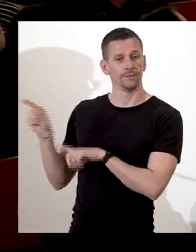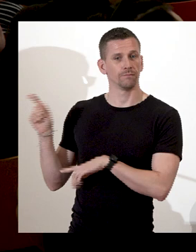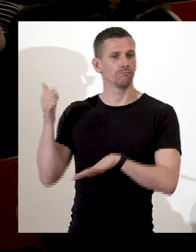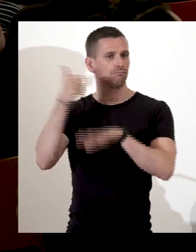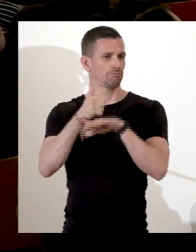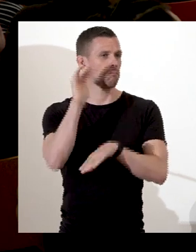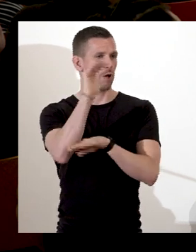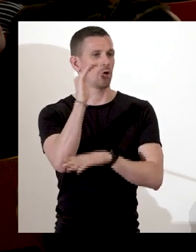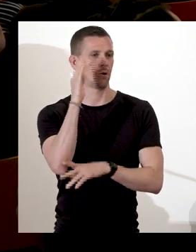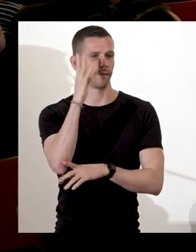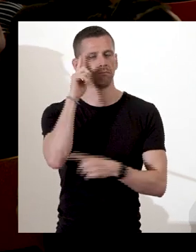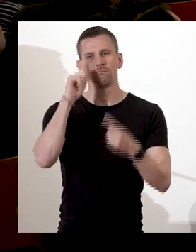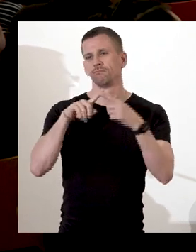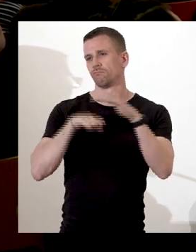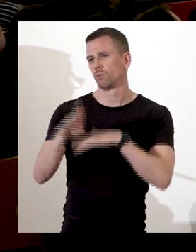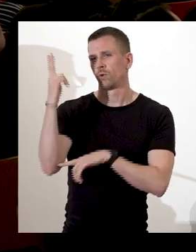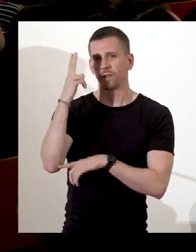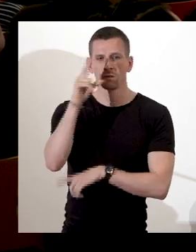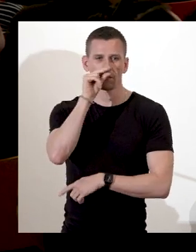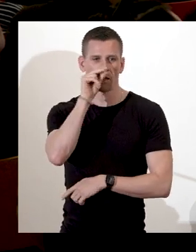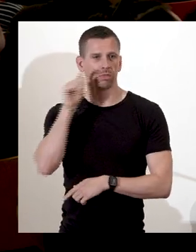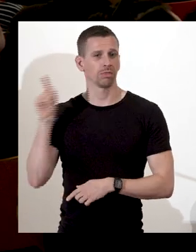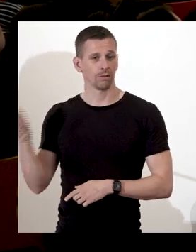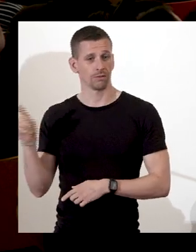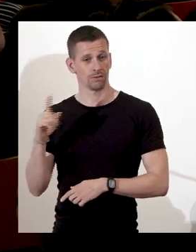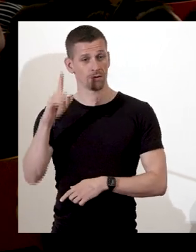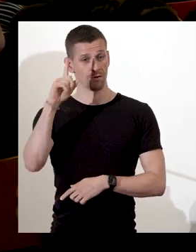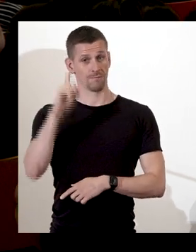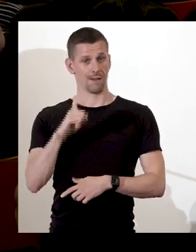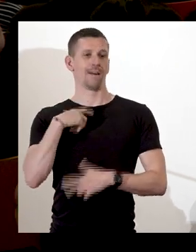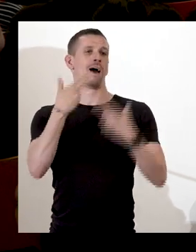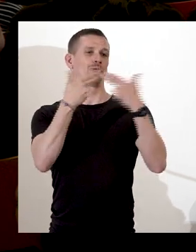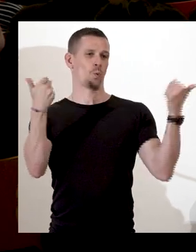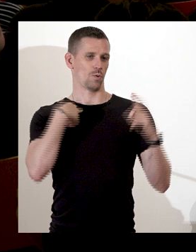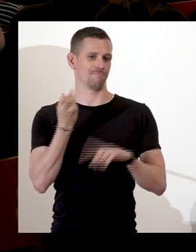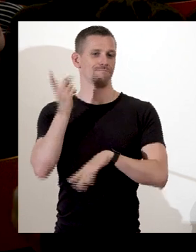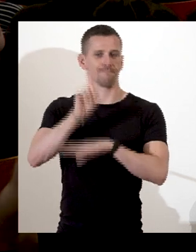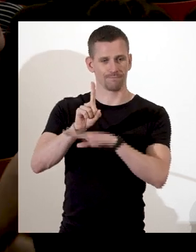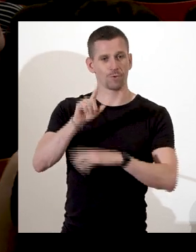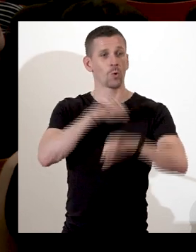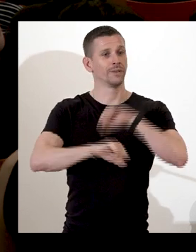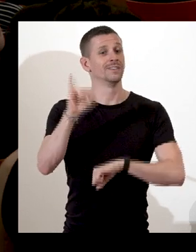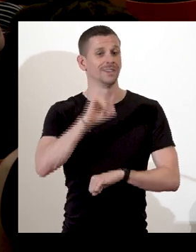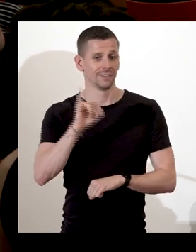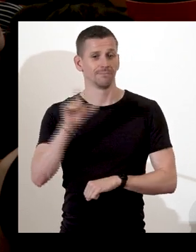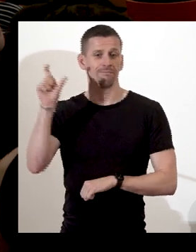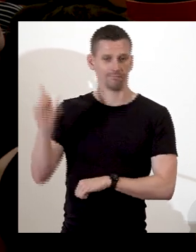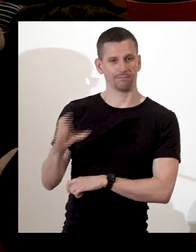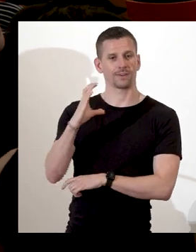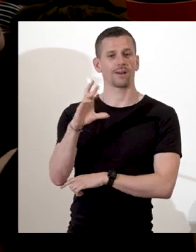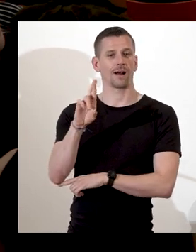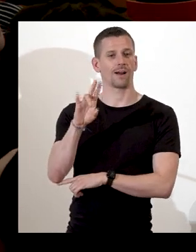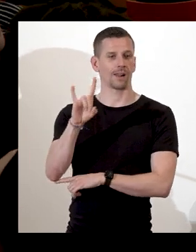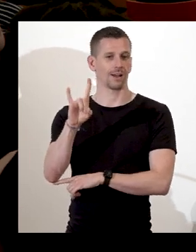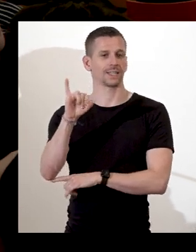cette manifestation organisée par le CRHIA, qui est le laboratoire d'histoire de Nantes Université, en partenariat